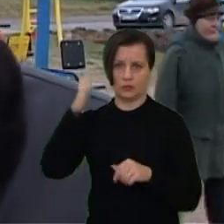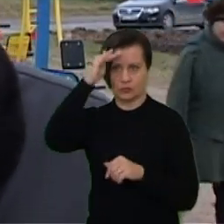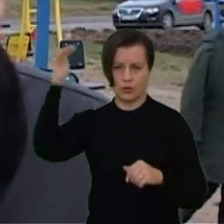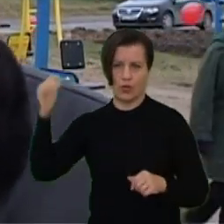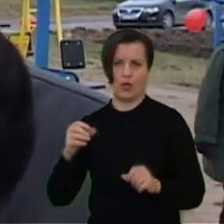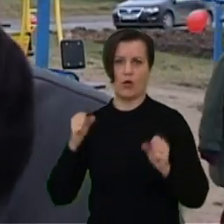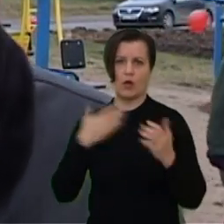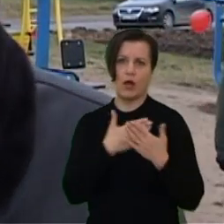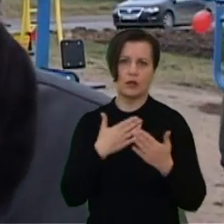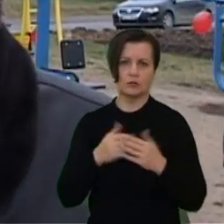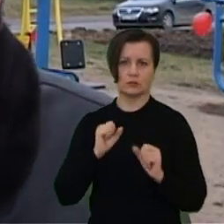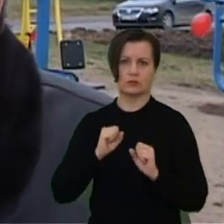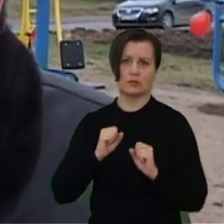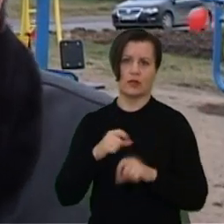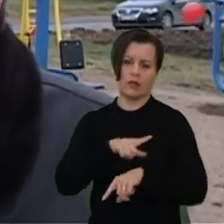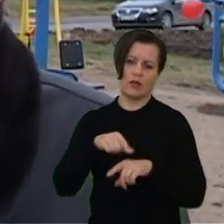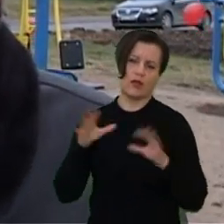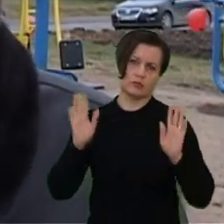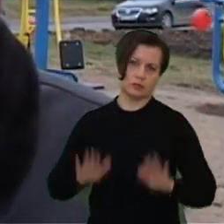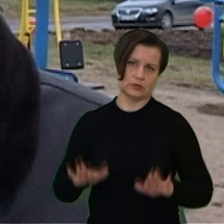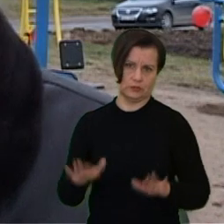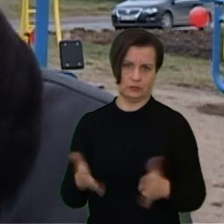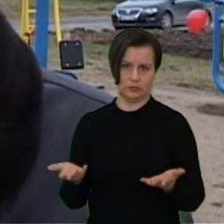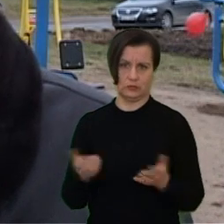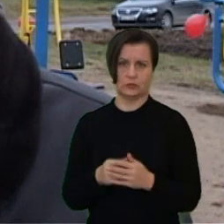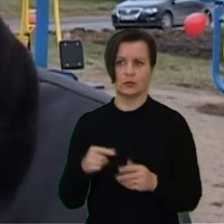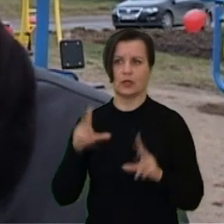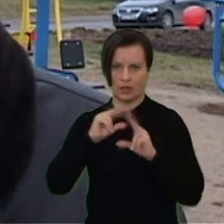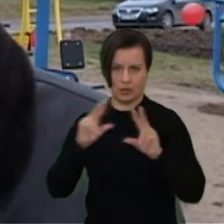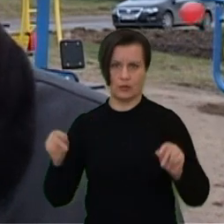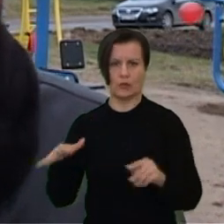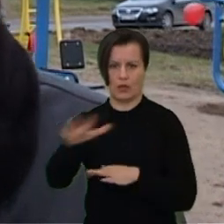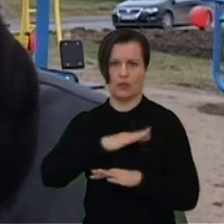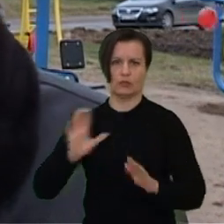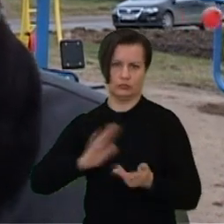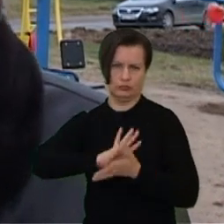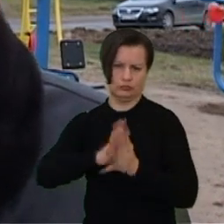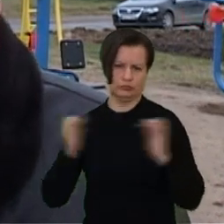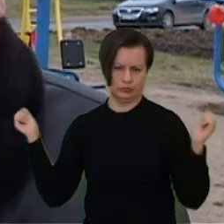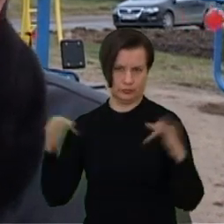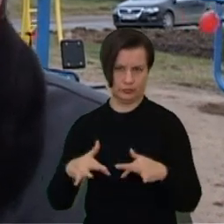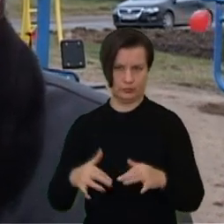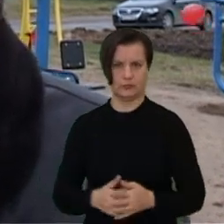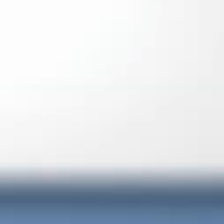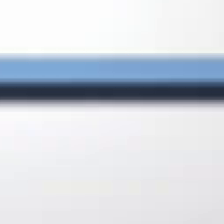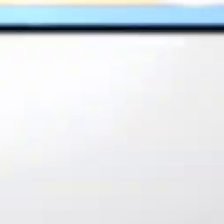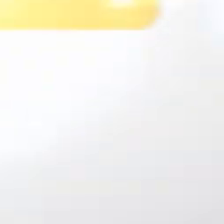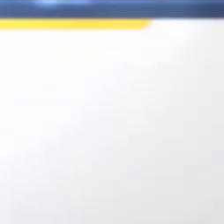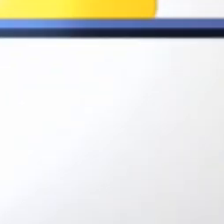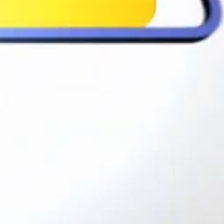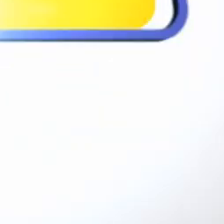suaugusių, kurie nori pasportuot, aktyviai praleisti laisvą laikį. Tai linkiu, kad tą ikštelį būtų visą laiką pilna.